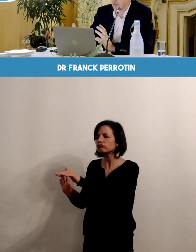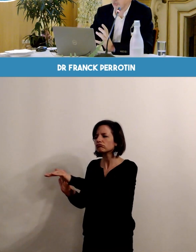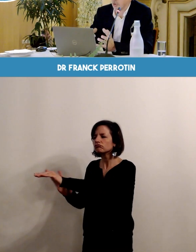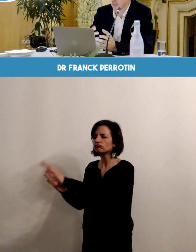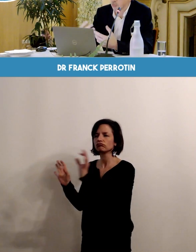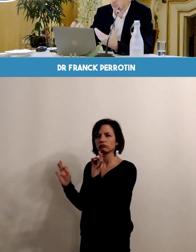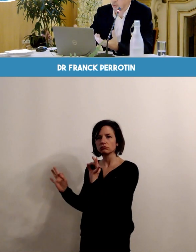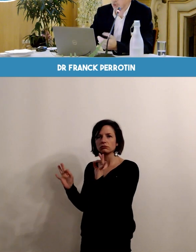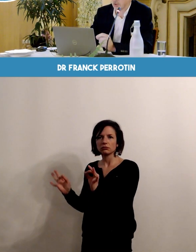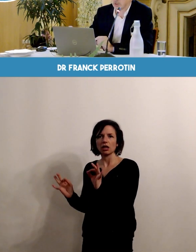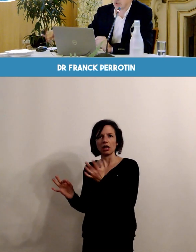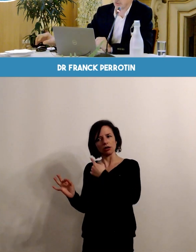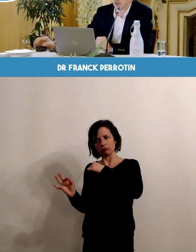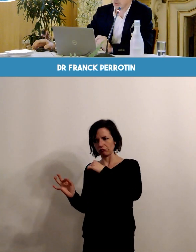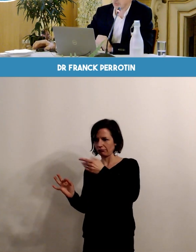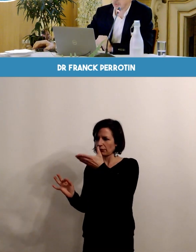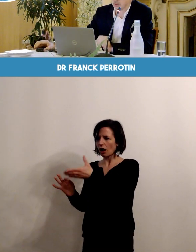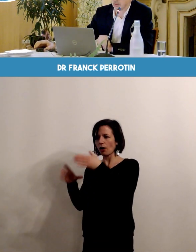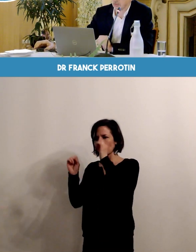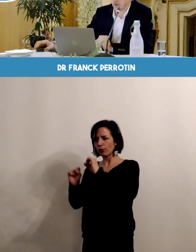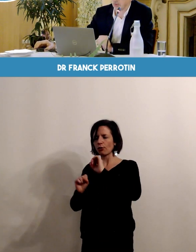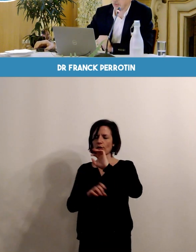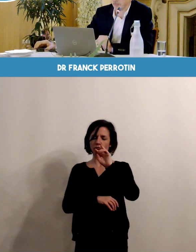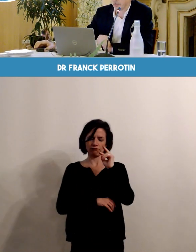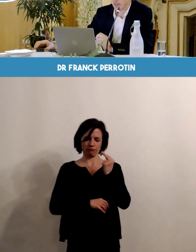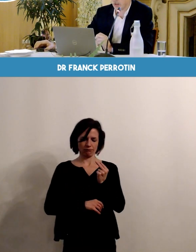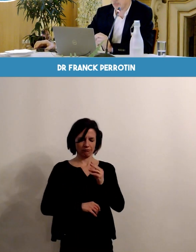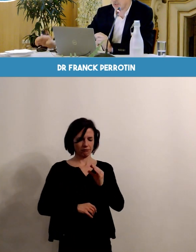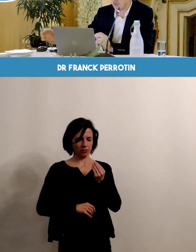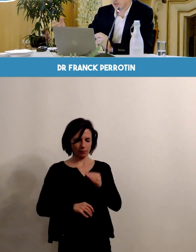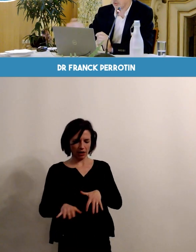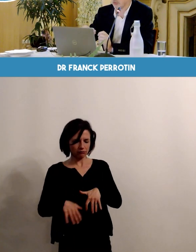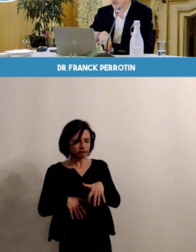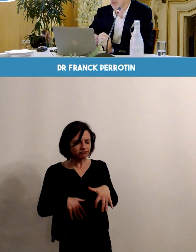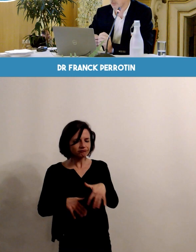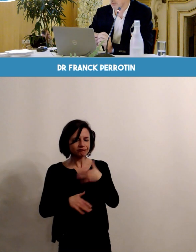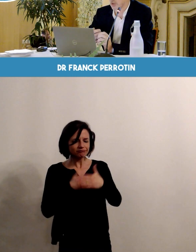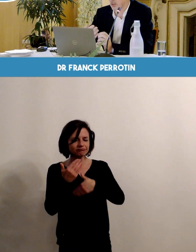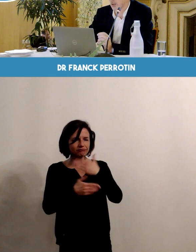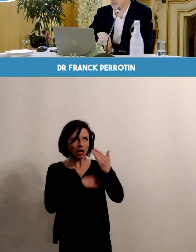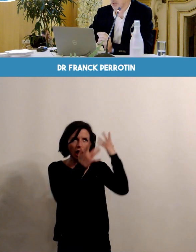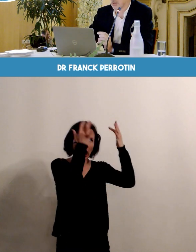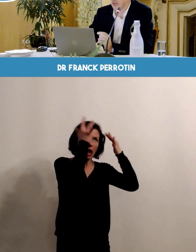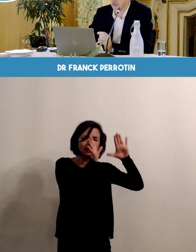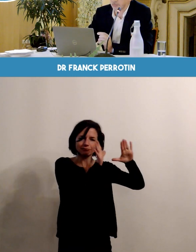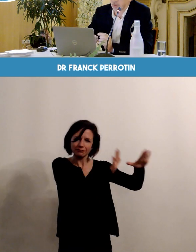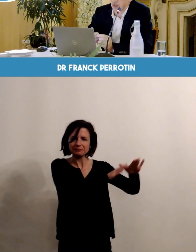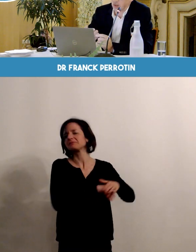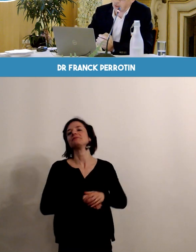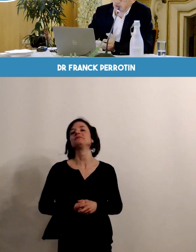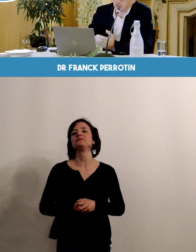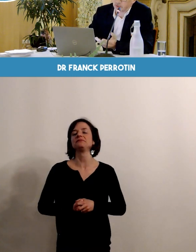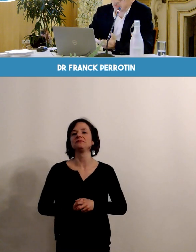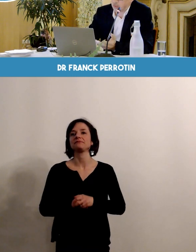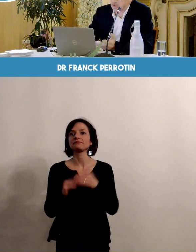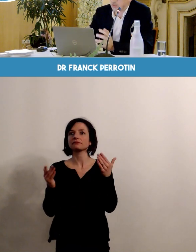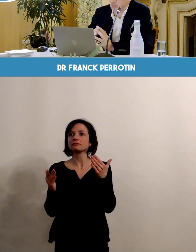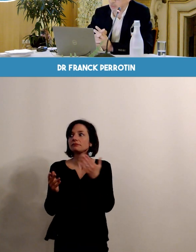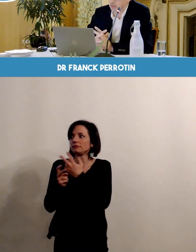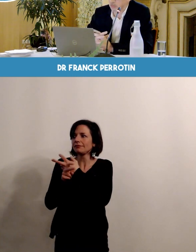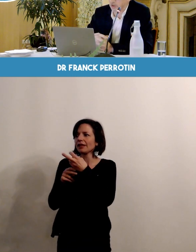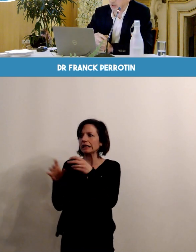une concentration un peu plus forte sur le projet de naissance et sur le bien-être de la maman et puis si le facteur de risque au contraire est présent